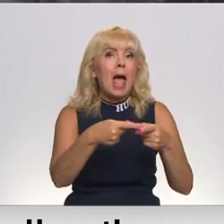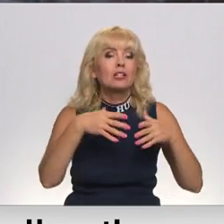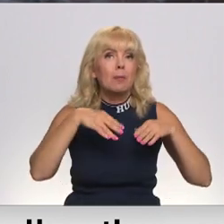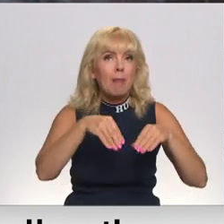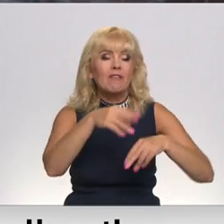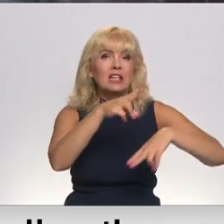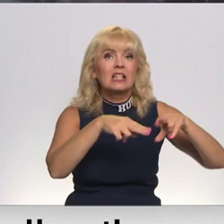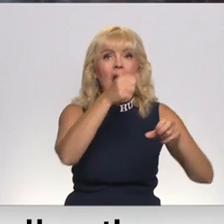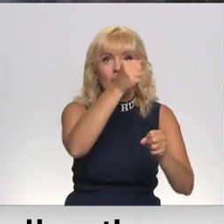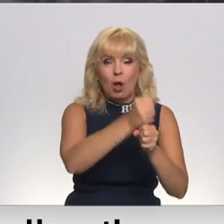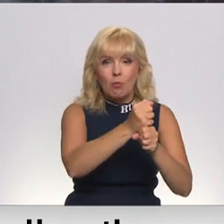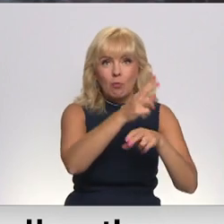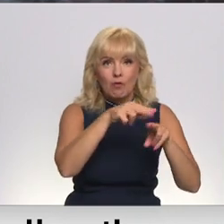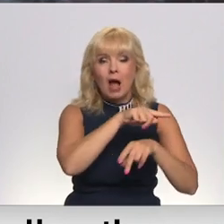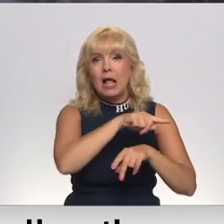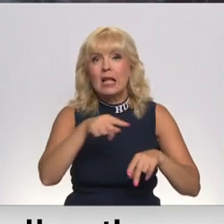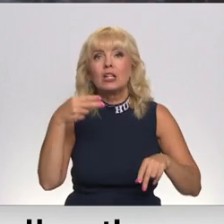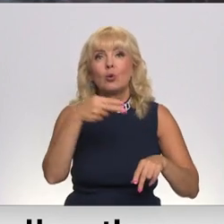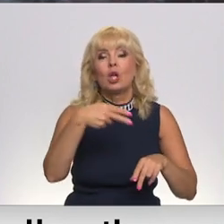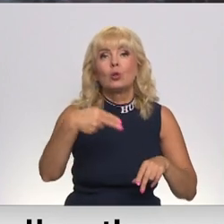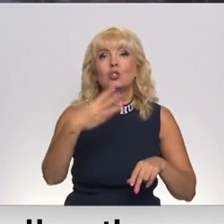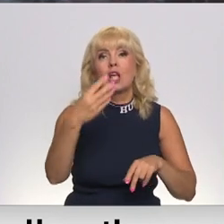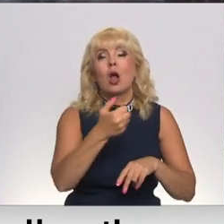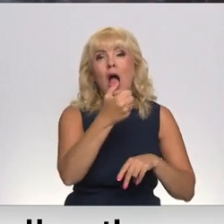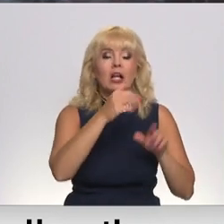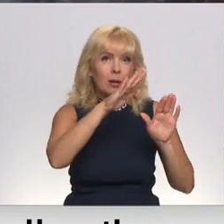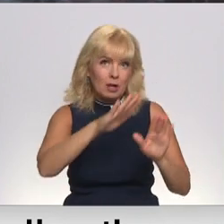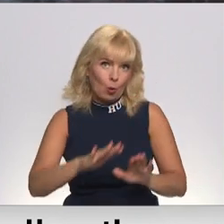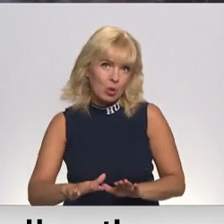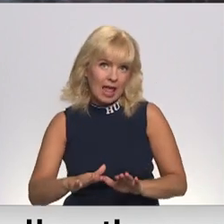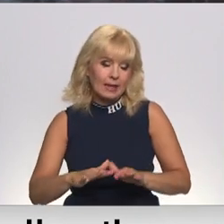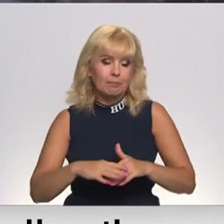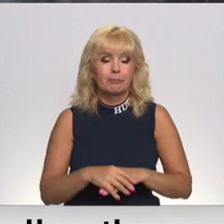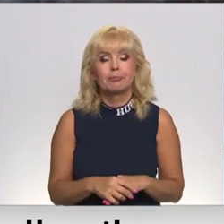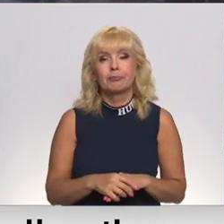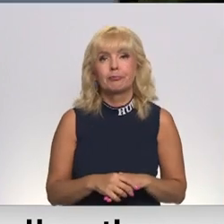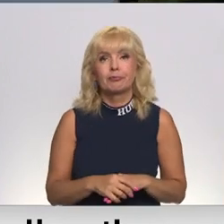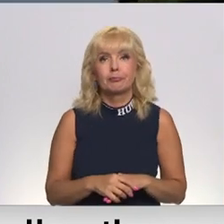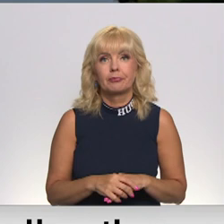termināļu būvi līdz 2024. gada rudenim. Vairāk stāstīja Koziņas.